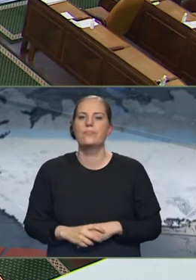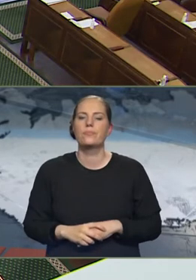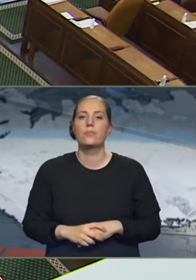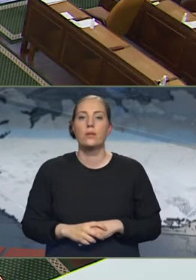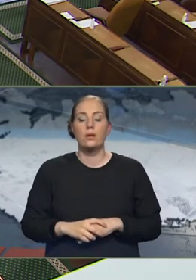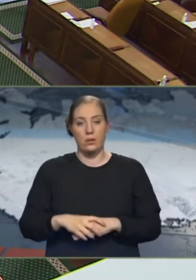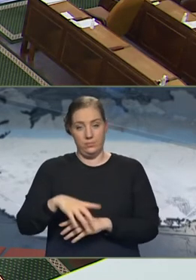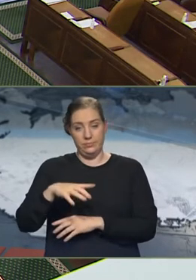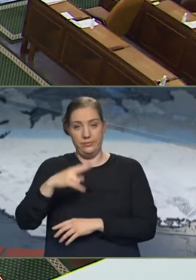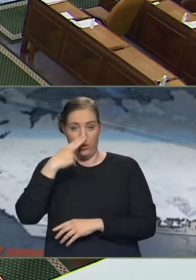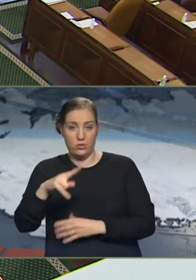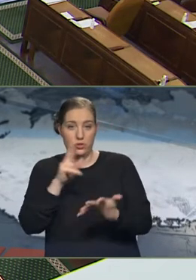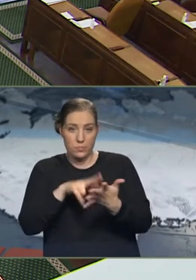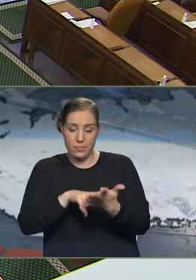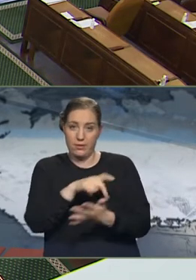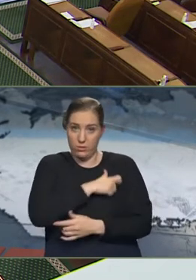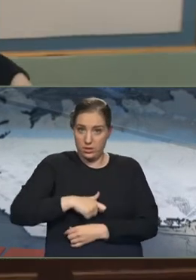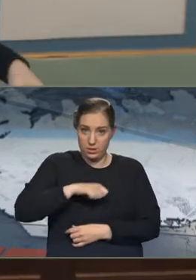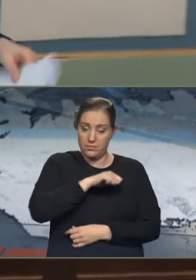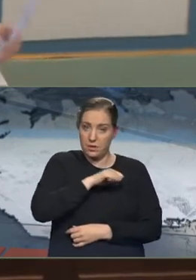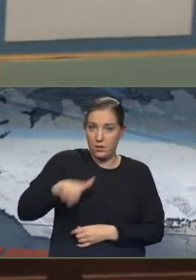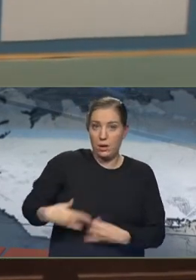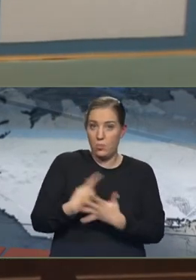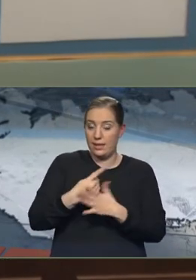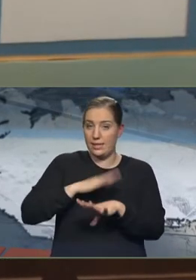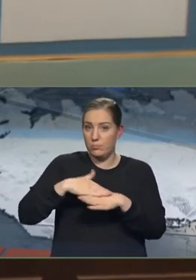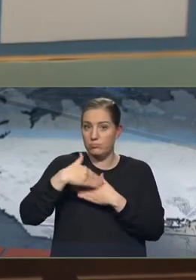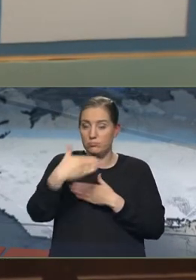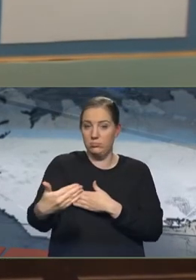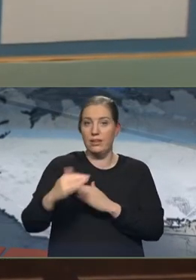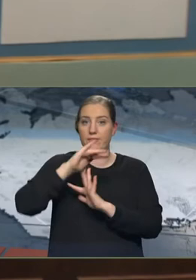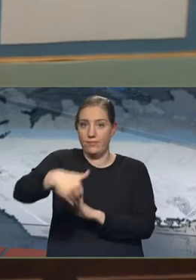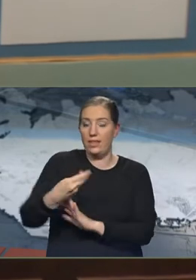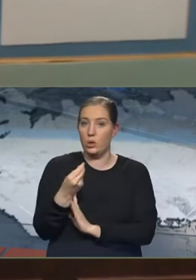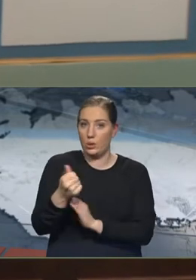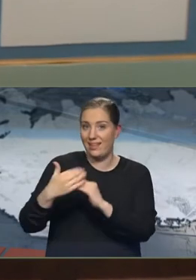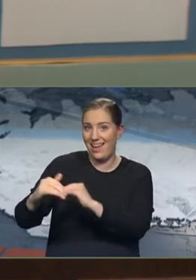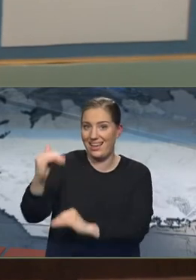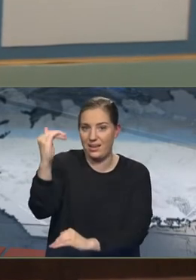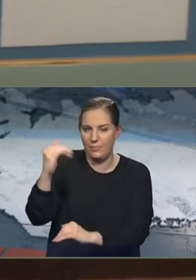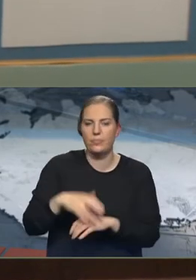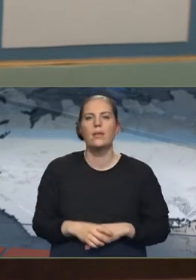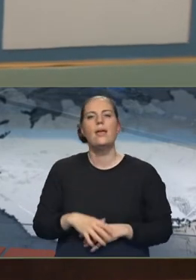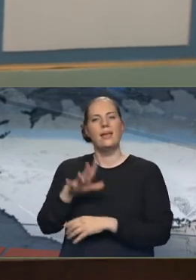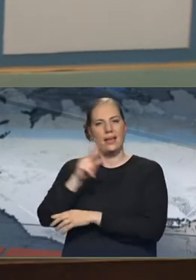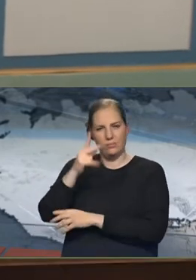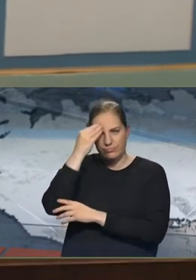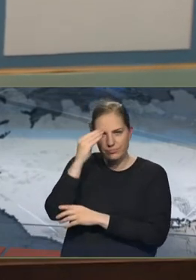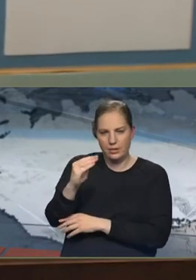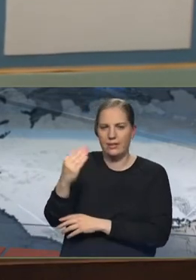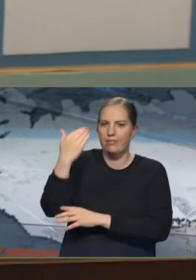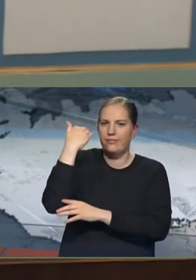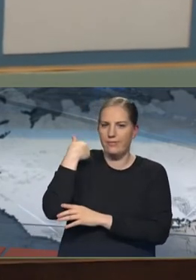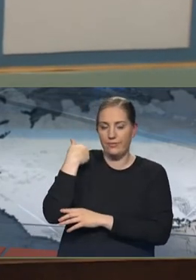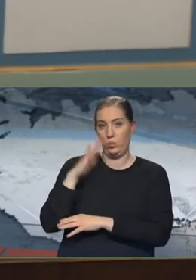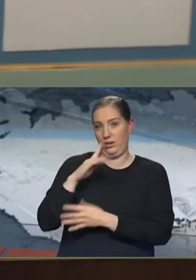þeirra hvort til greina kem að hækka veiðigjöld tímabendið til að jafna byrðarnar í samfélaginu. Katrin myndi á að svo breyting sem gerð var á veiðigjöldinu